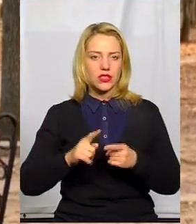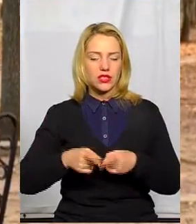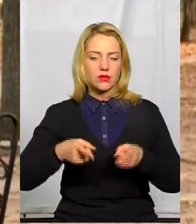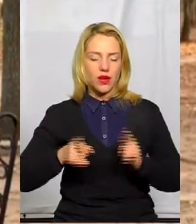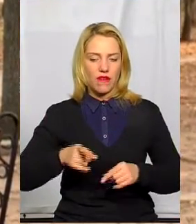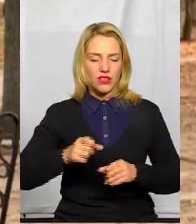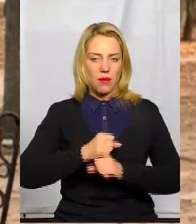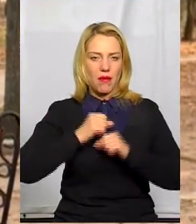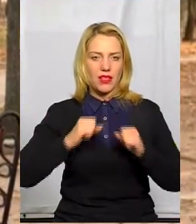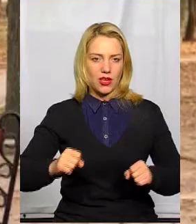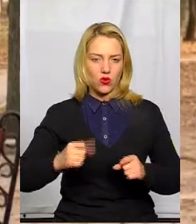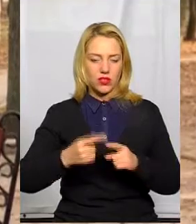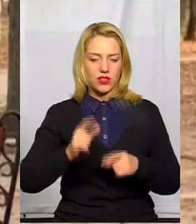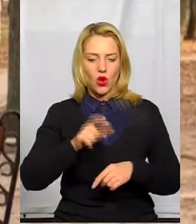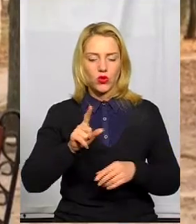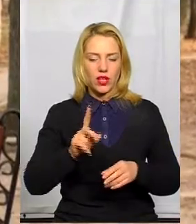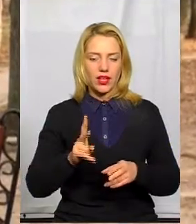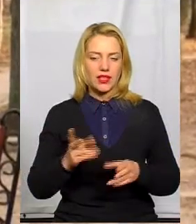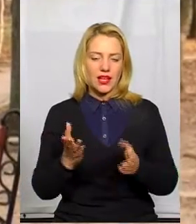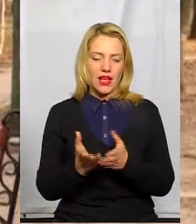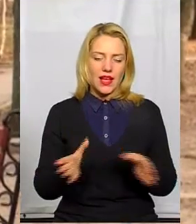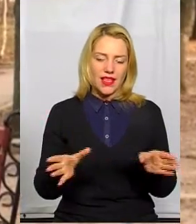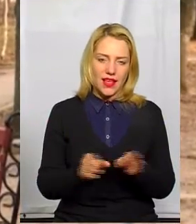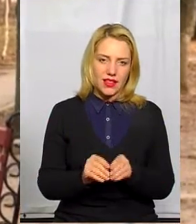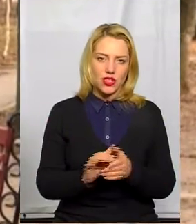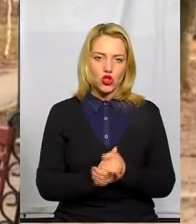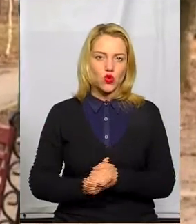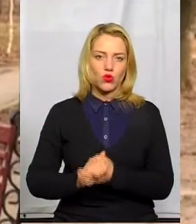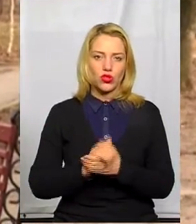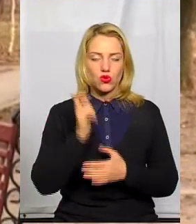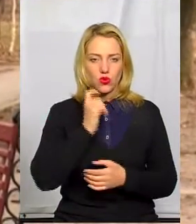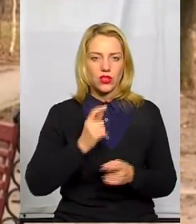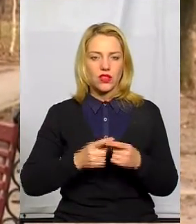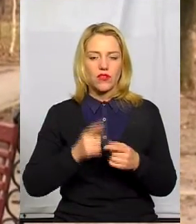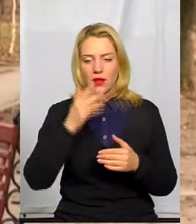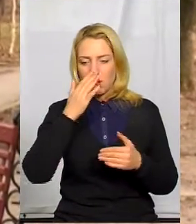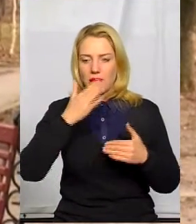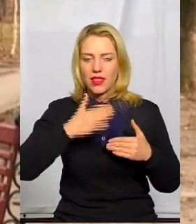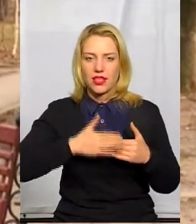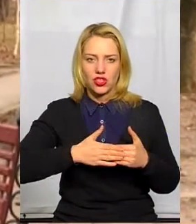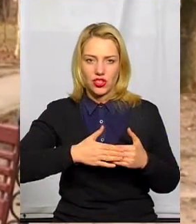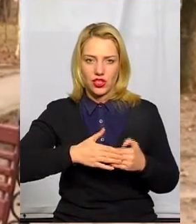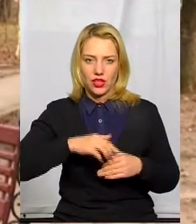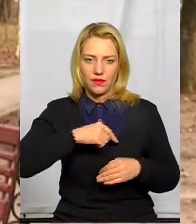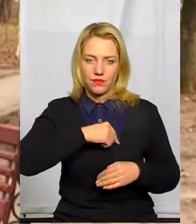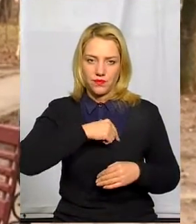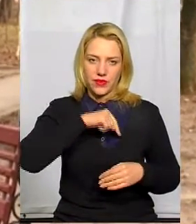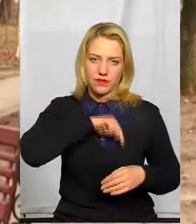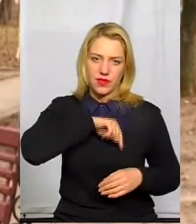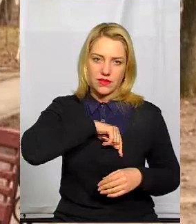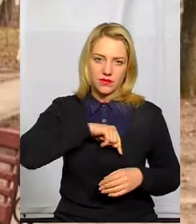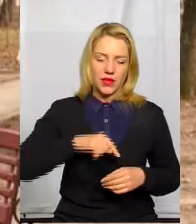для яких єдність, соборність України, вона ближча, вона глибше в серці, так я це говорив.